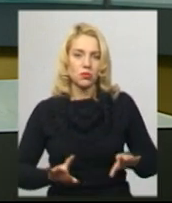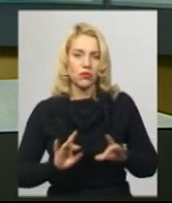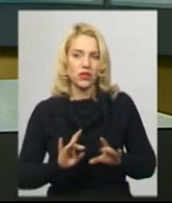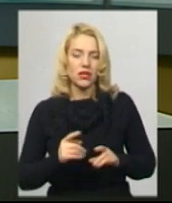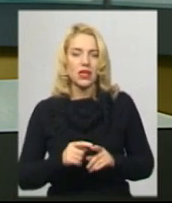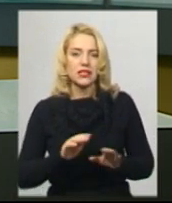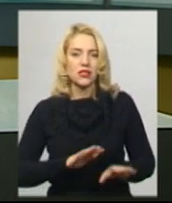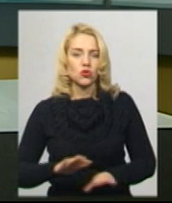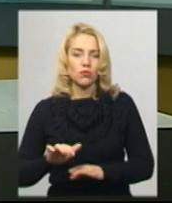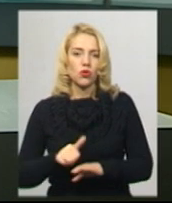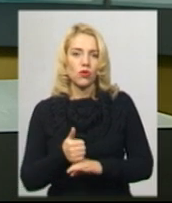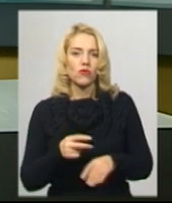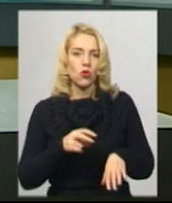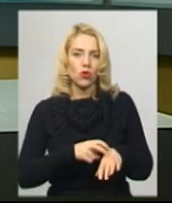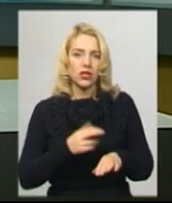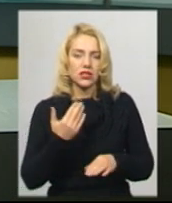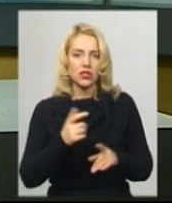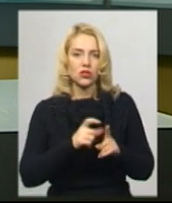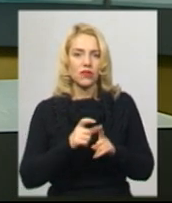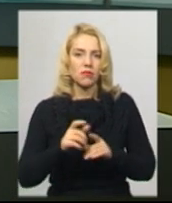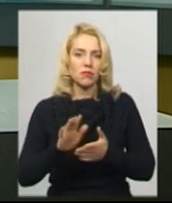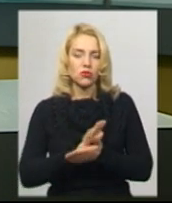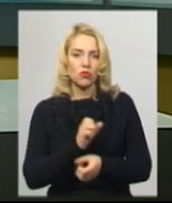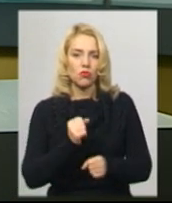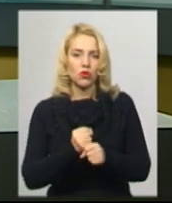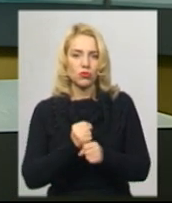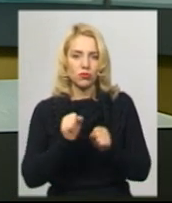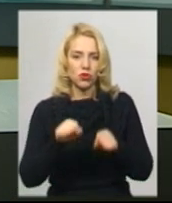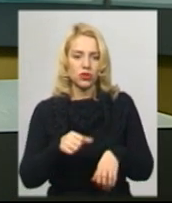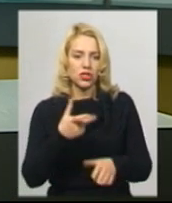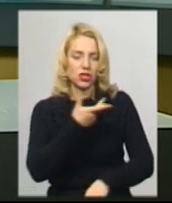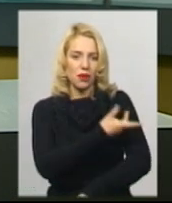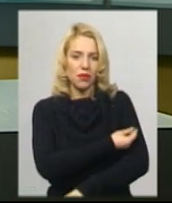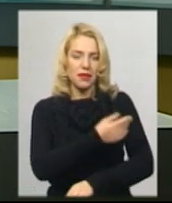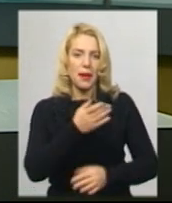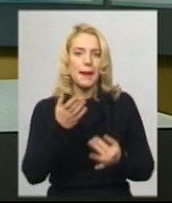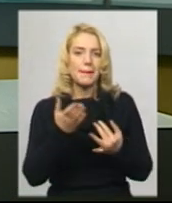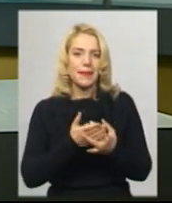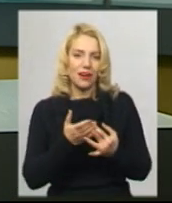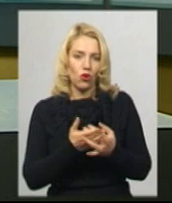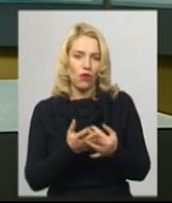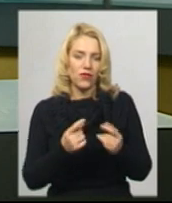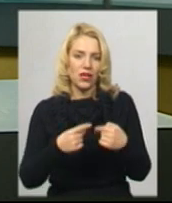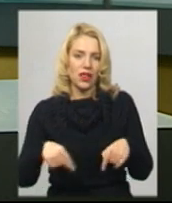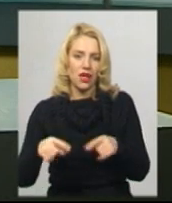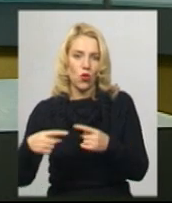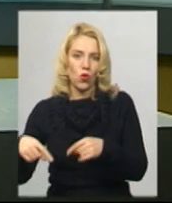Тетяна Лісова. За її словами, безкоштовно зробити щеплення можуть пільгові категорії населення, всі інші – за власний кошт.